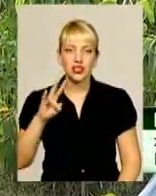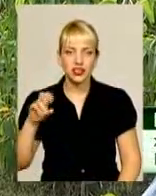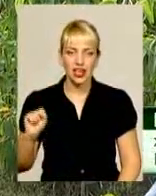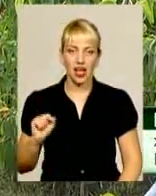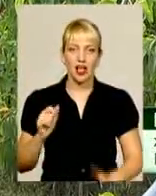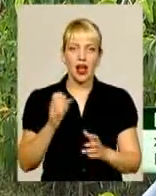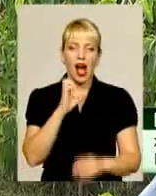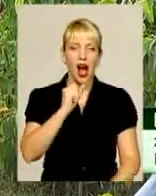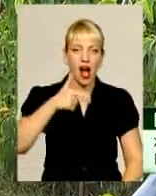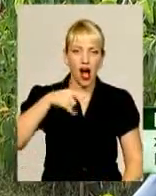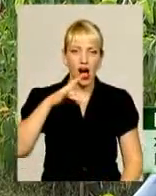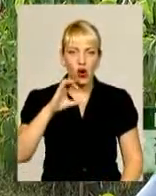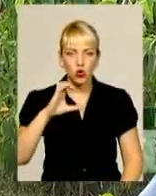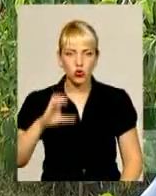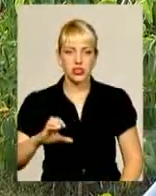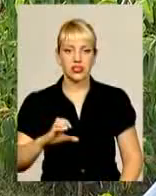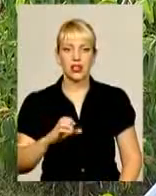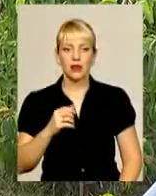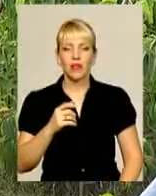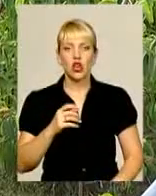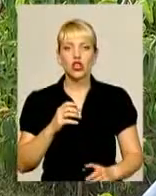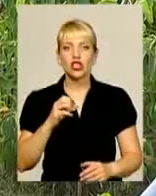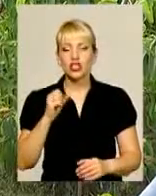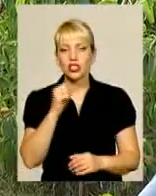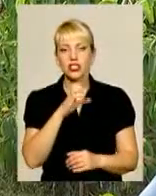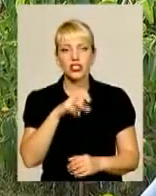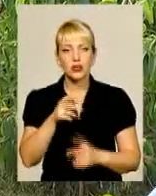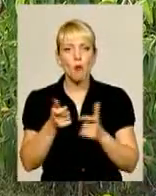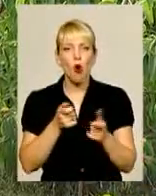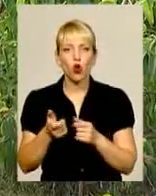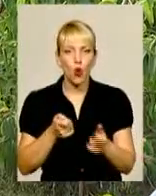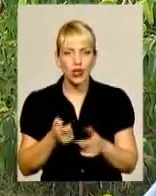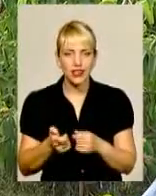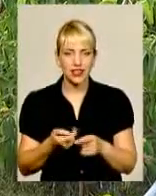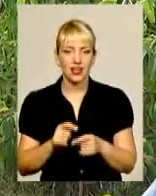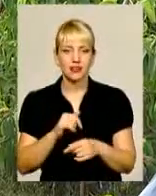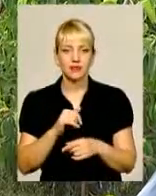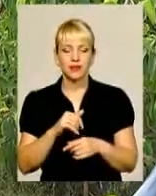різні сорти агрусу, десь 35 сортів, смородини, там біля 40 сортів різних,